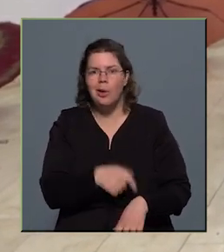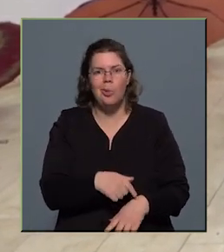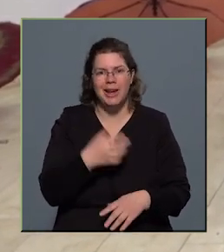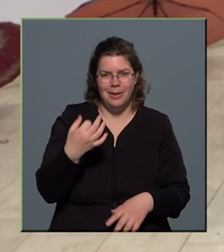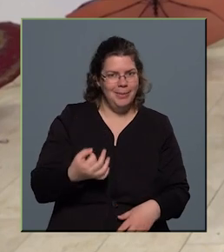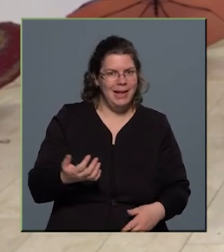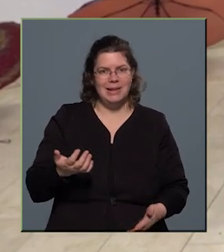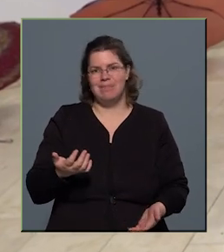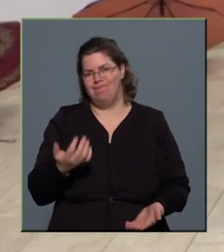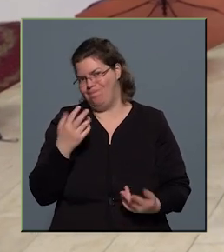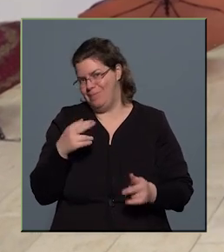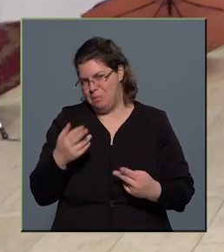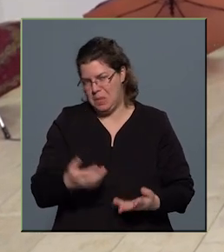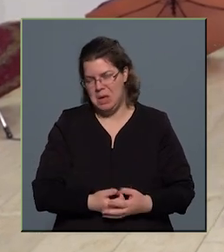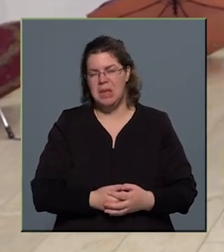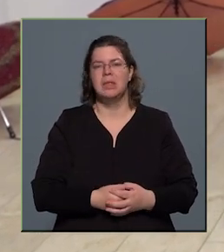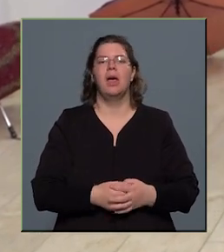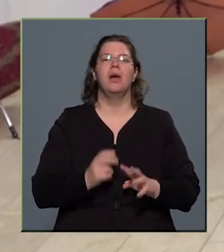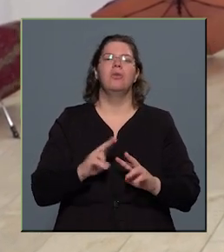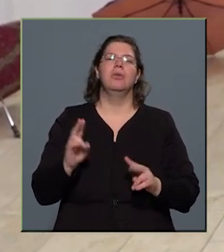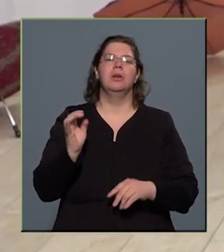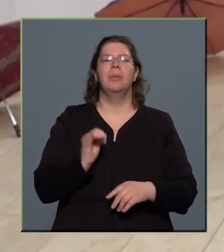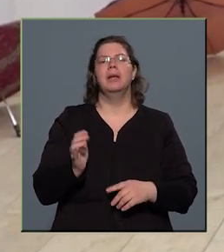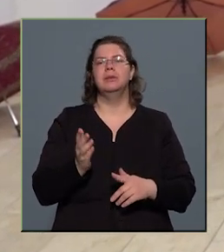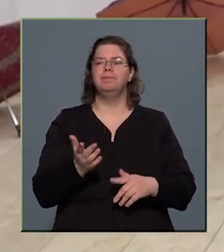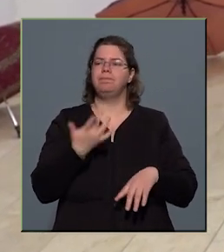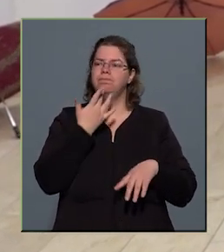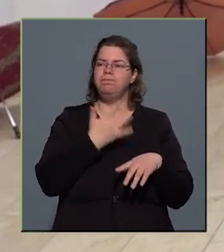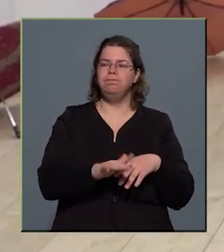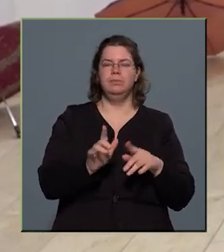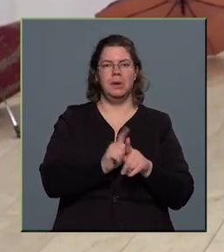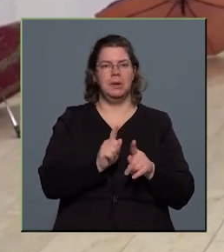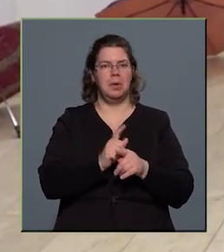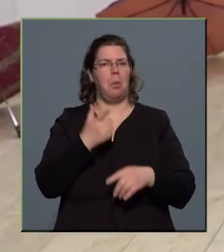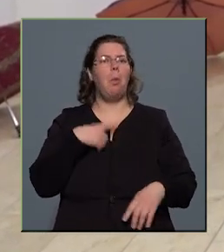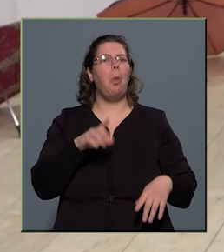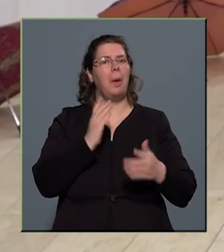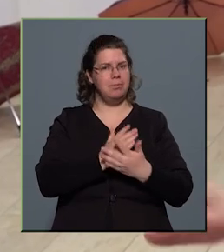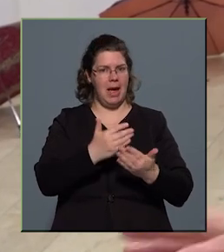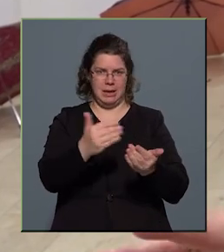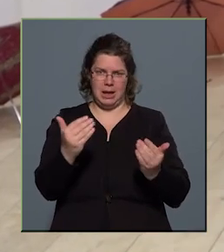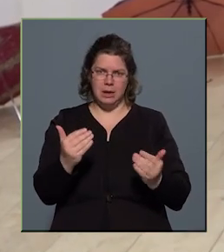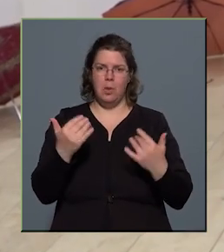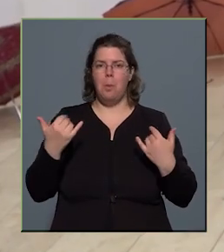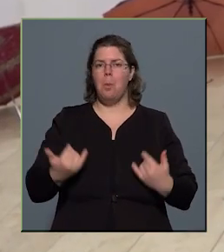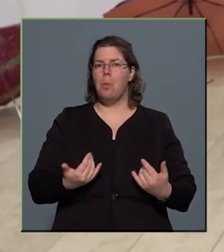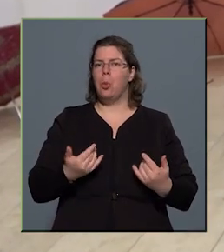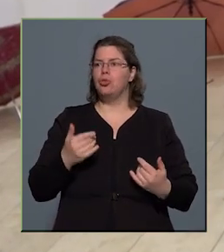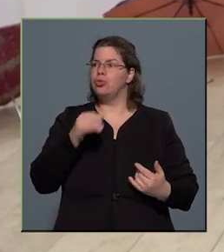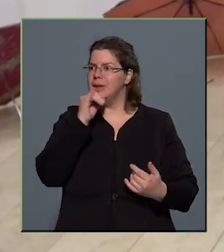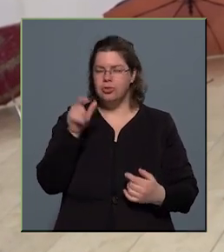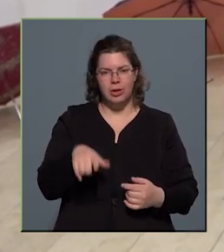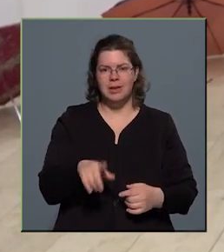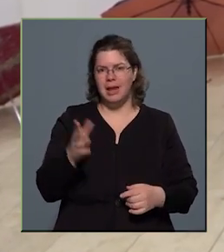percre nem lehet. Van amelyik például olyan, hogy volt már kiállításom, most az például nincs itt, de